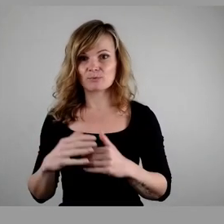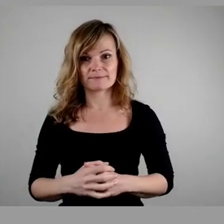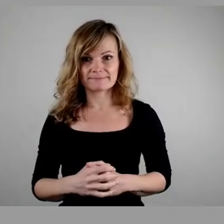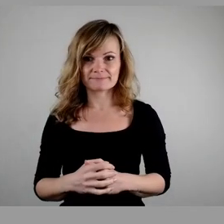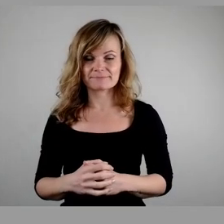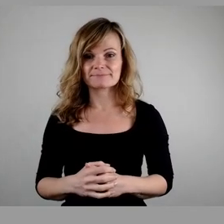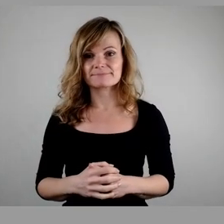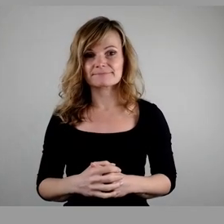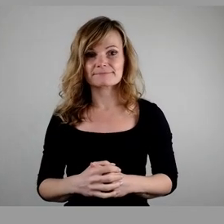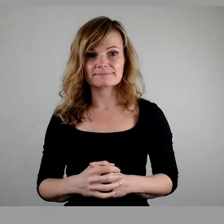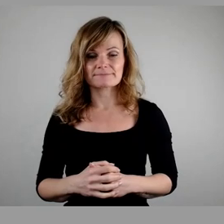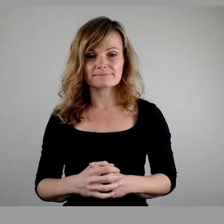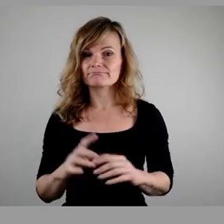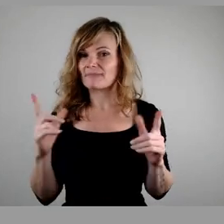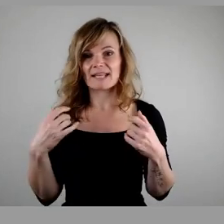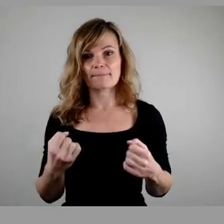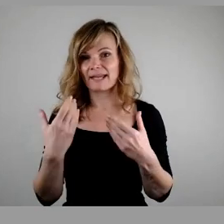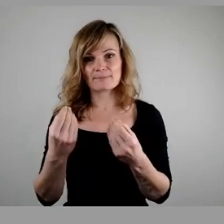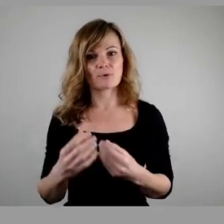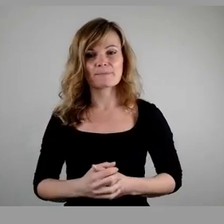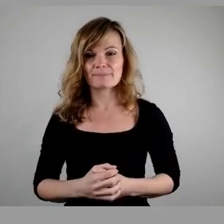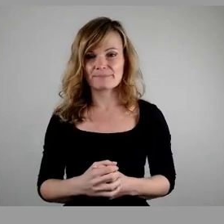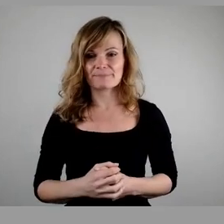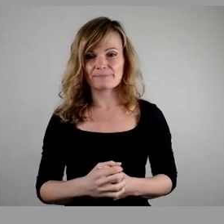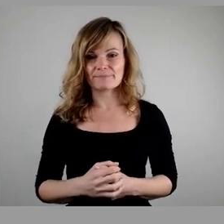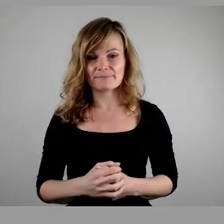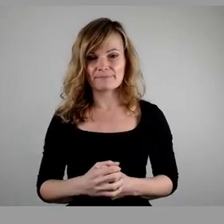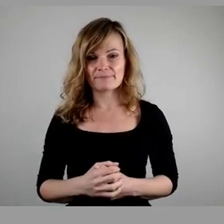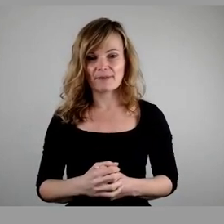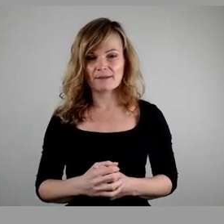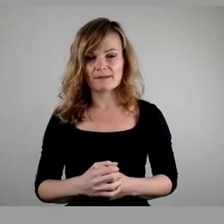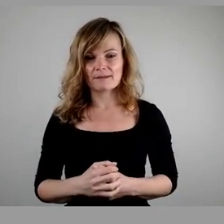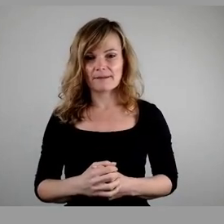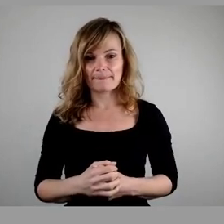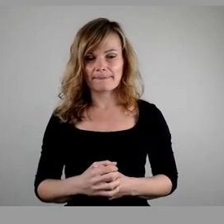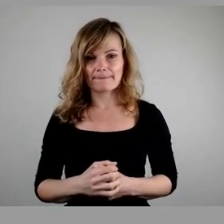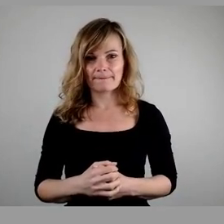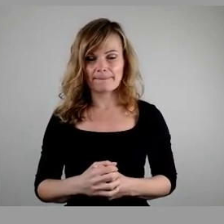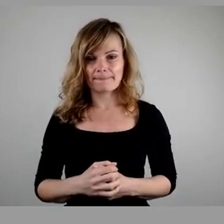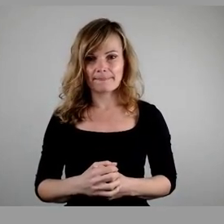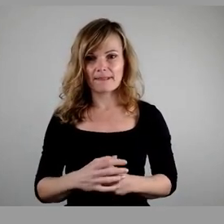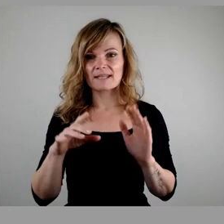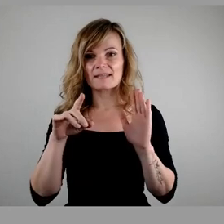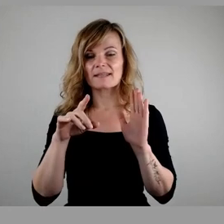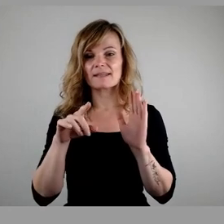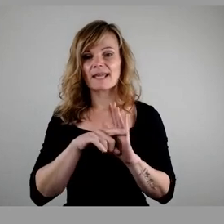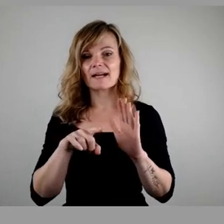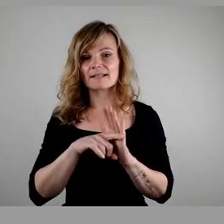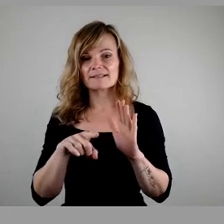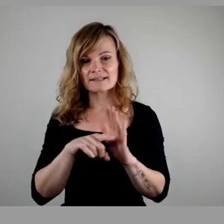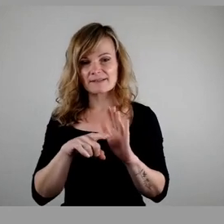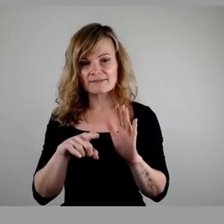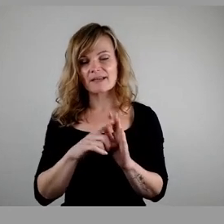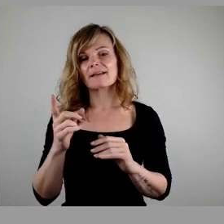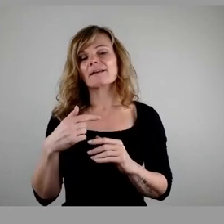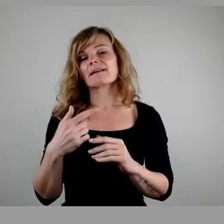keine Mehrheit bekommen. Dann stimmen wir über den negativen Federführenden Ausschussbericht